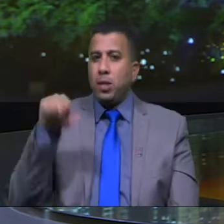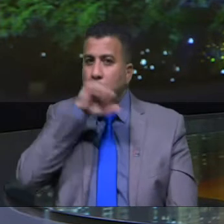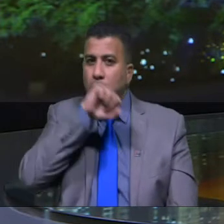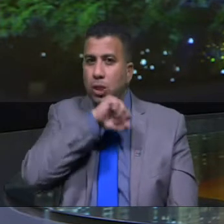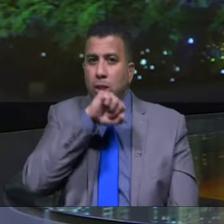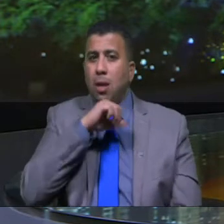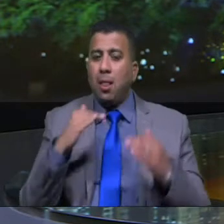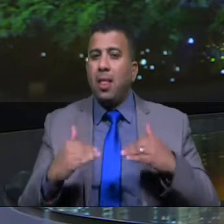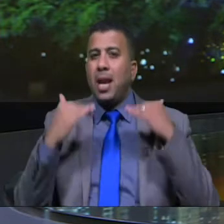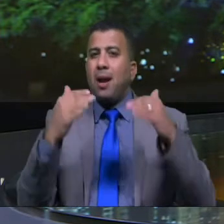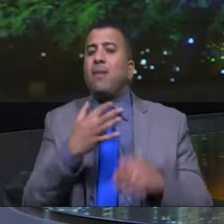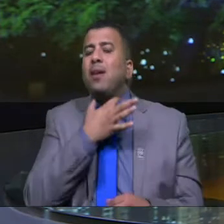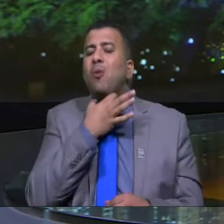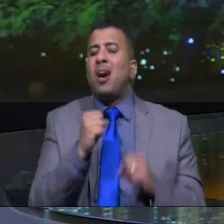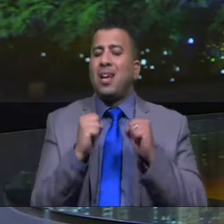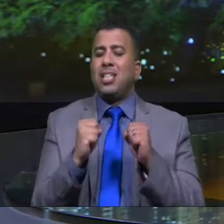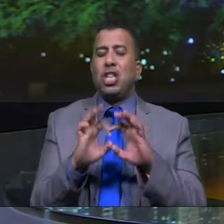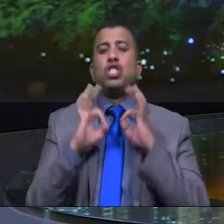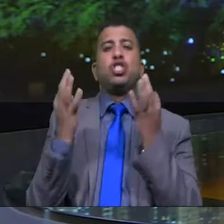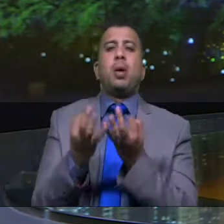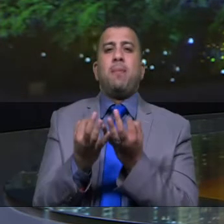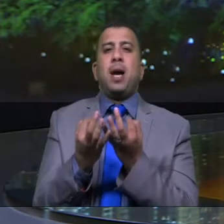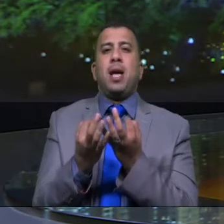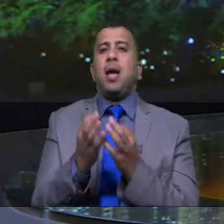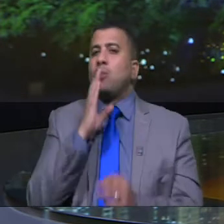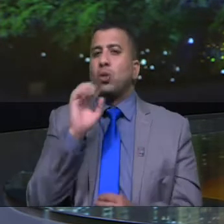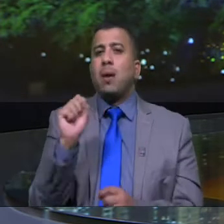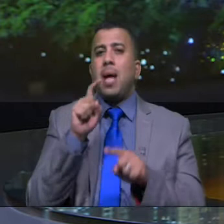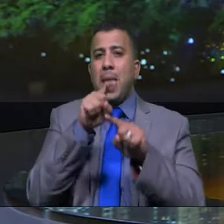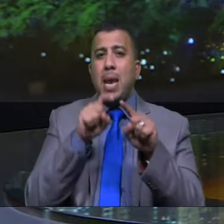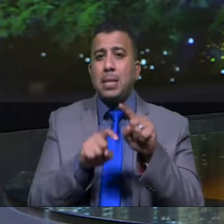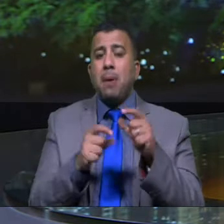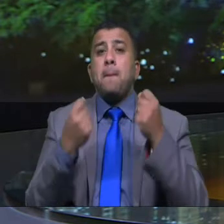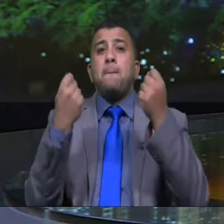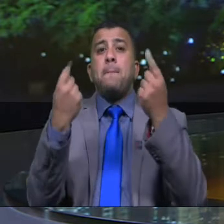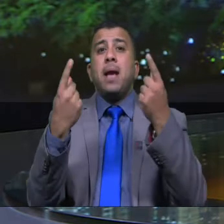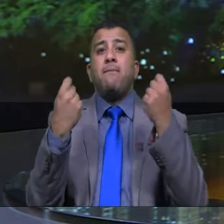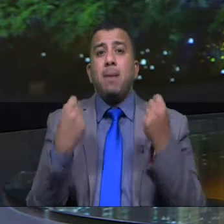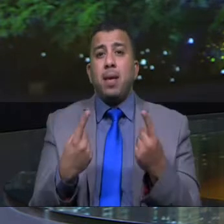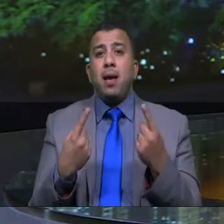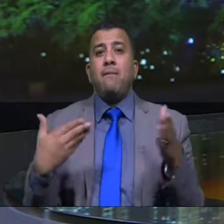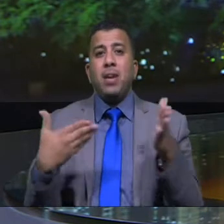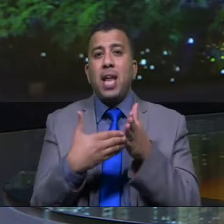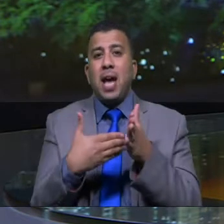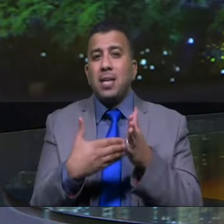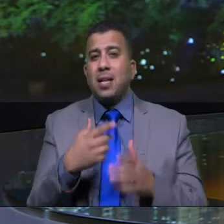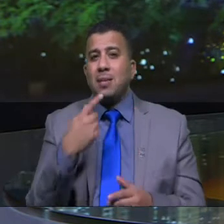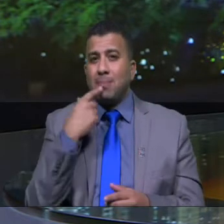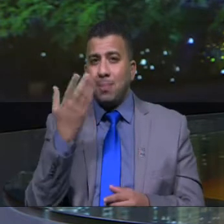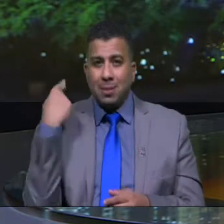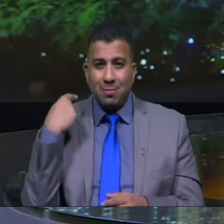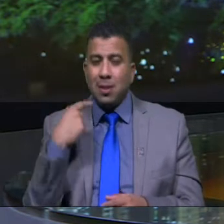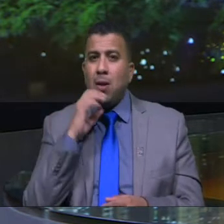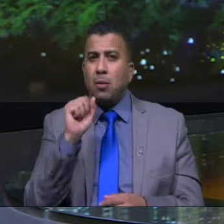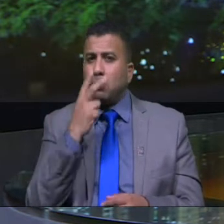حكومة الشارقة بجانب رفع الإعانات الاجتماعية لمستحقيها بنسبة 100% في نهاية العام